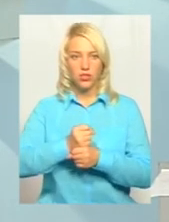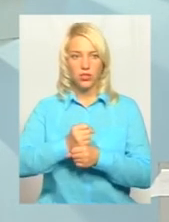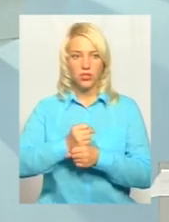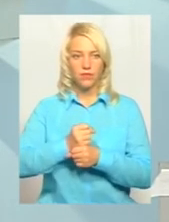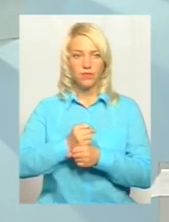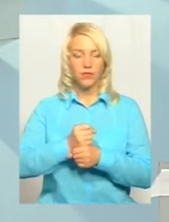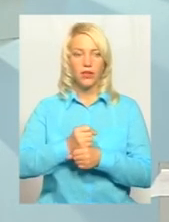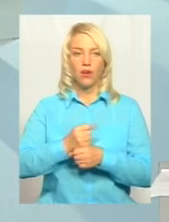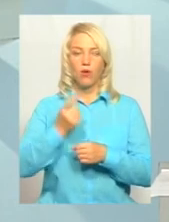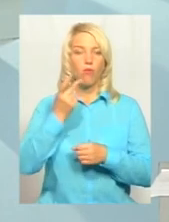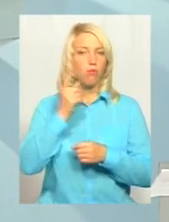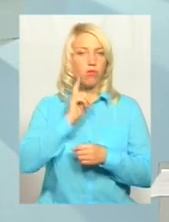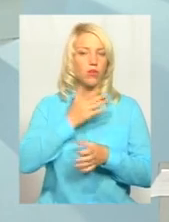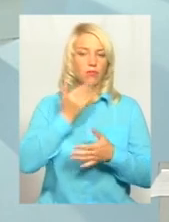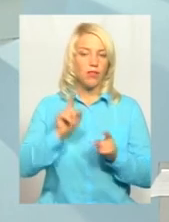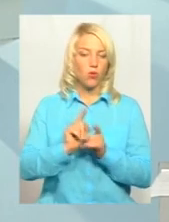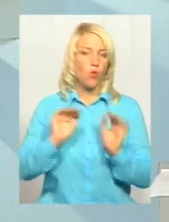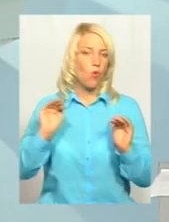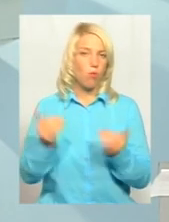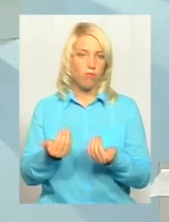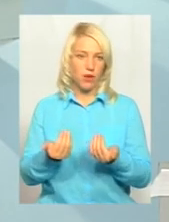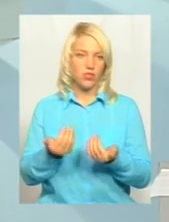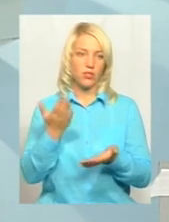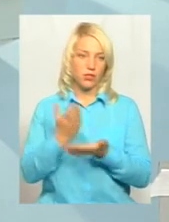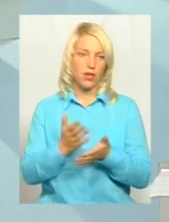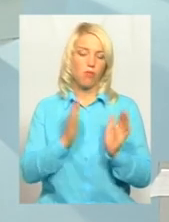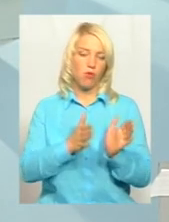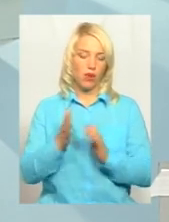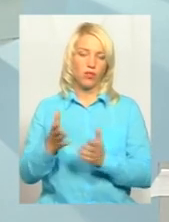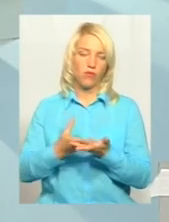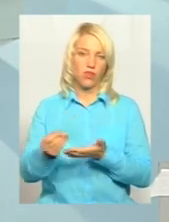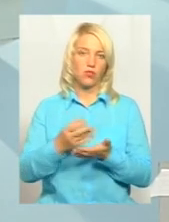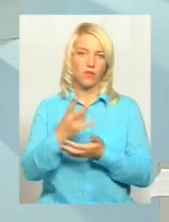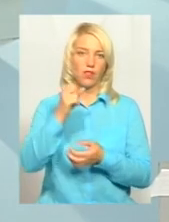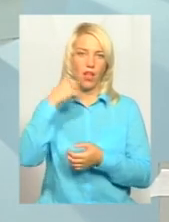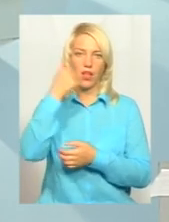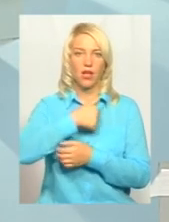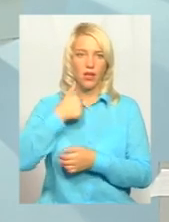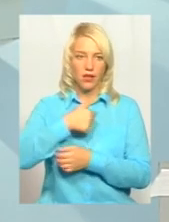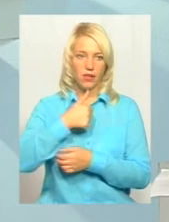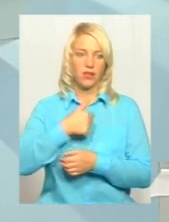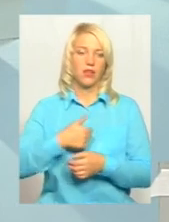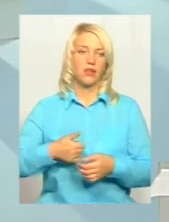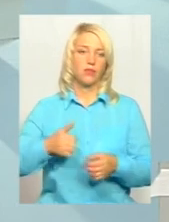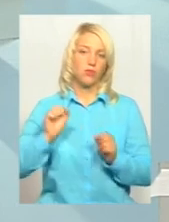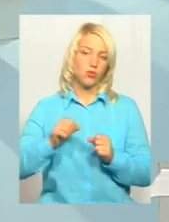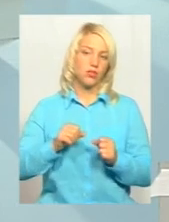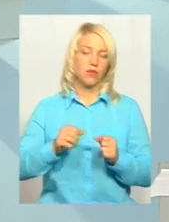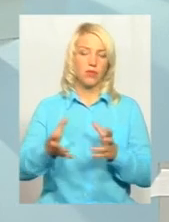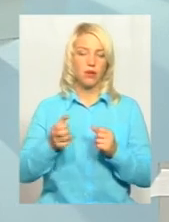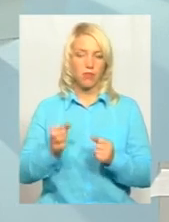обмеження немає такого прописано. Ну, окремо є порядок фінансування там на рік, корінь рік може прононговуватись, прийматися,